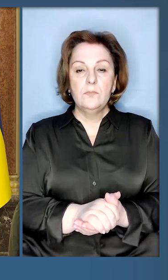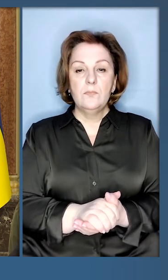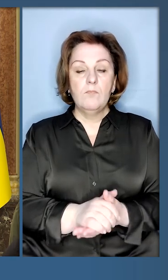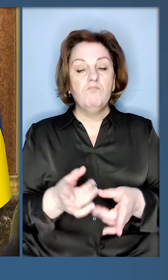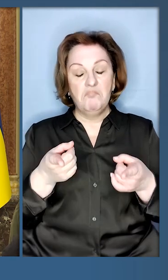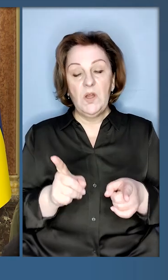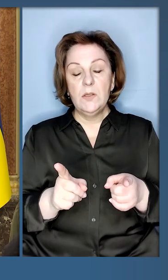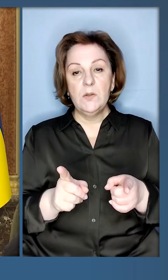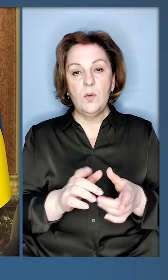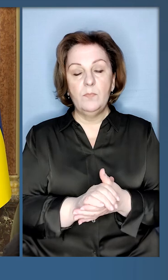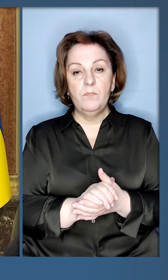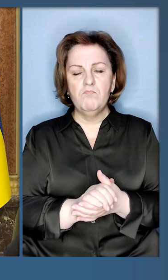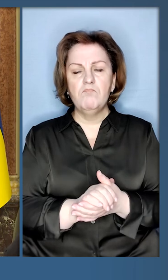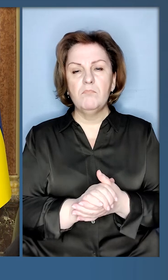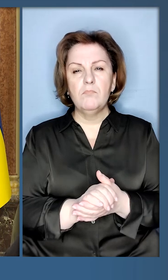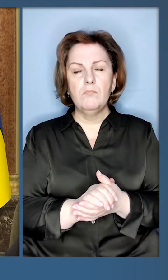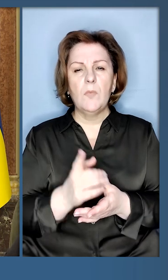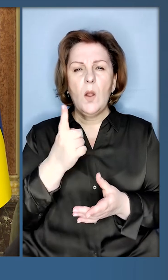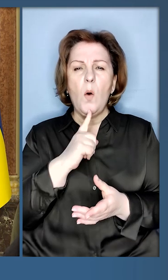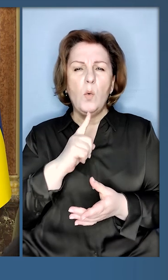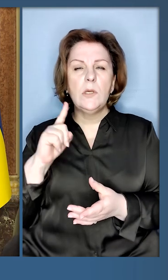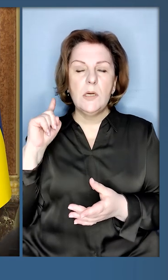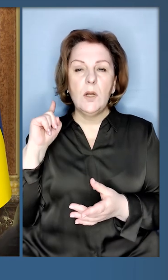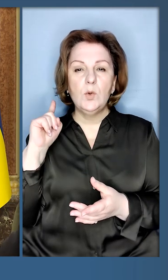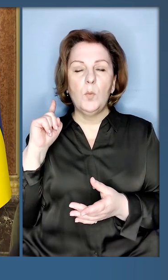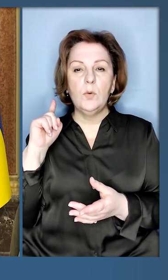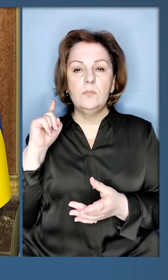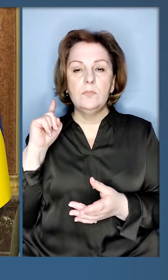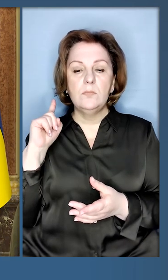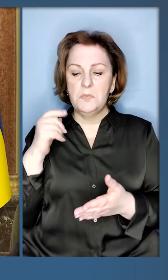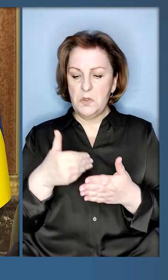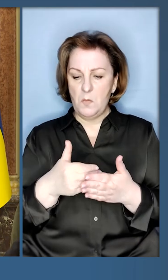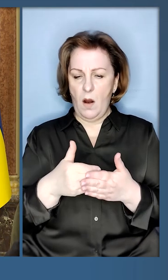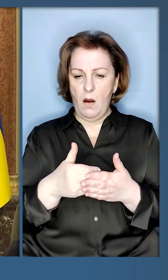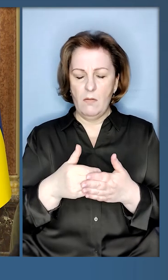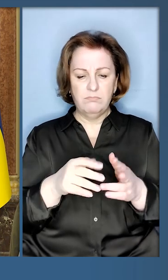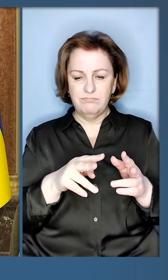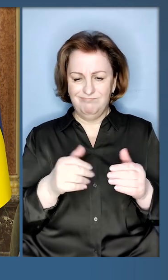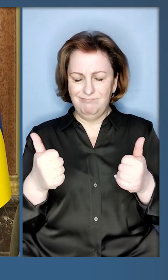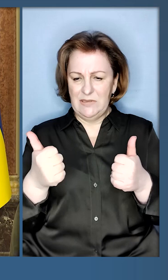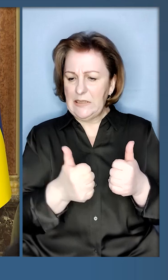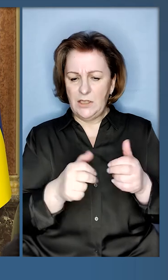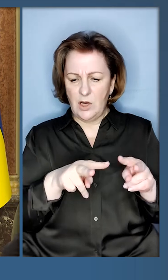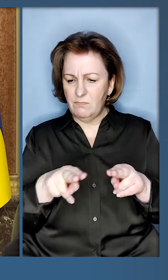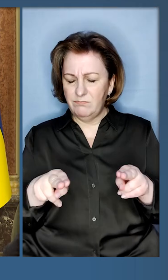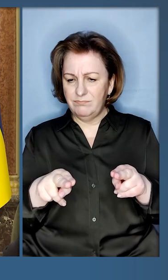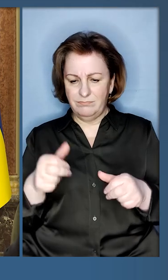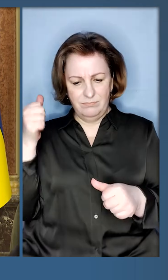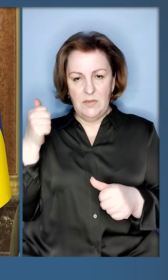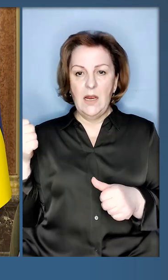Дійсно. Один рік тому, буквально майже тиждень в тиждень, ми